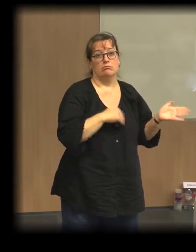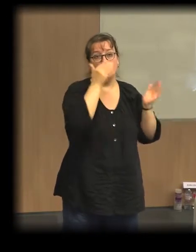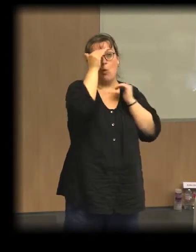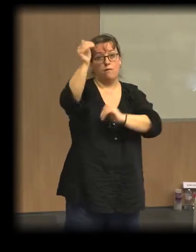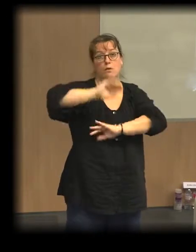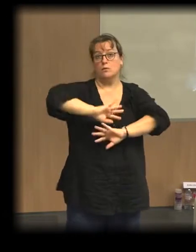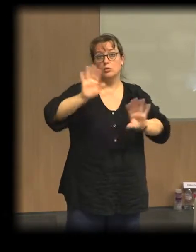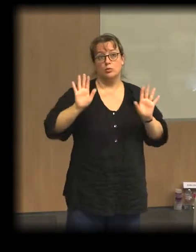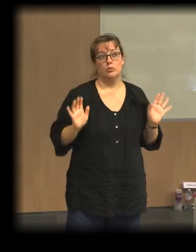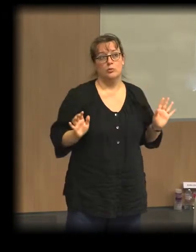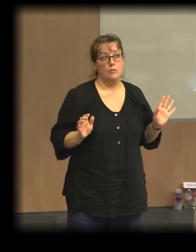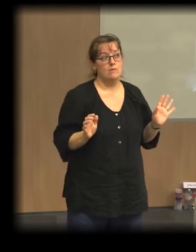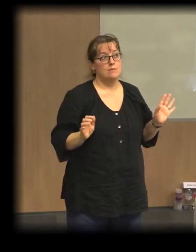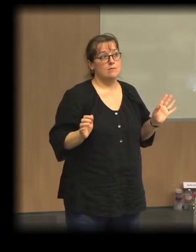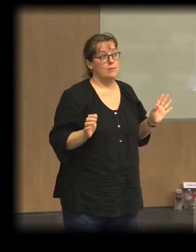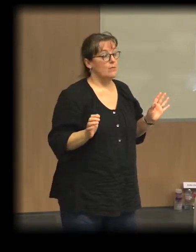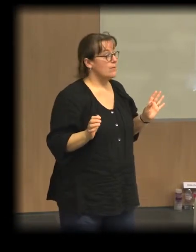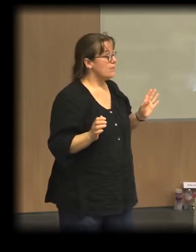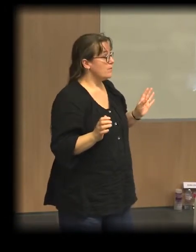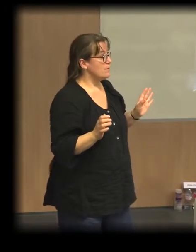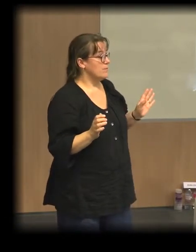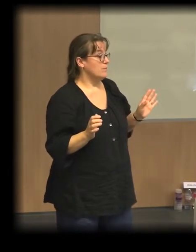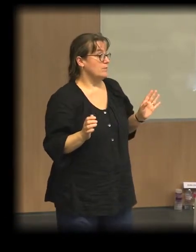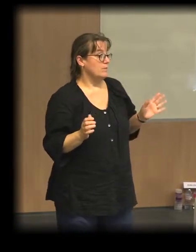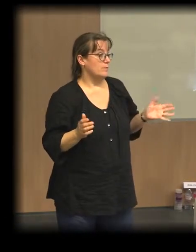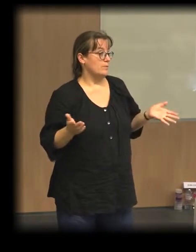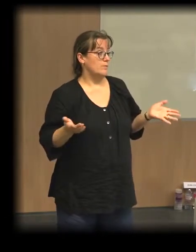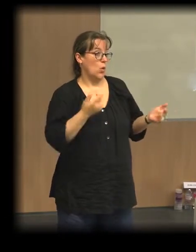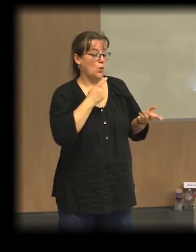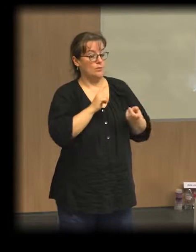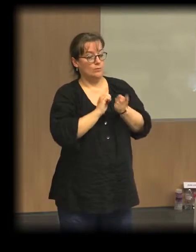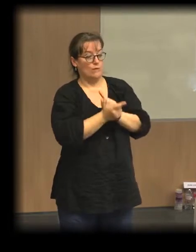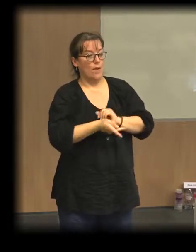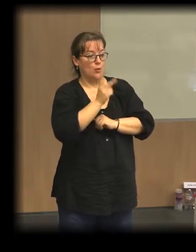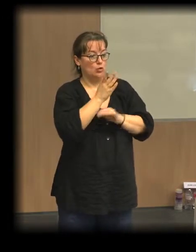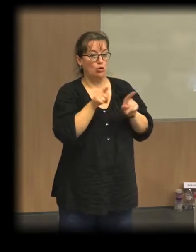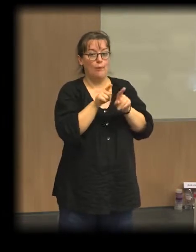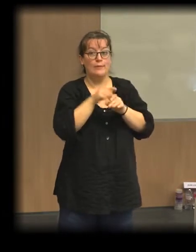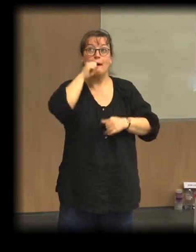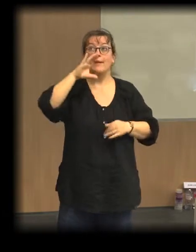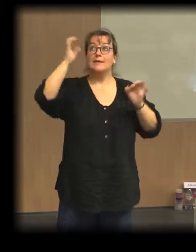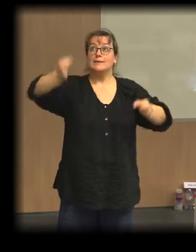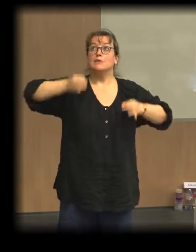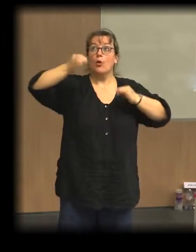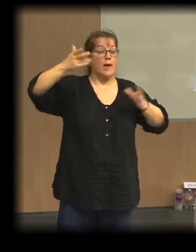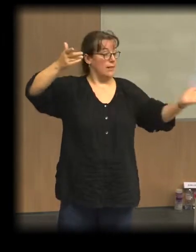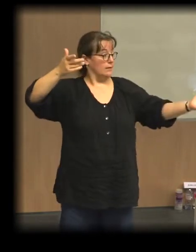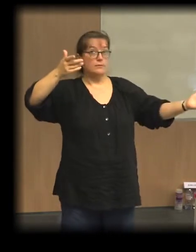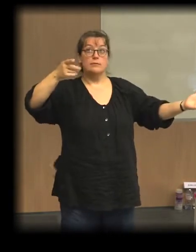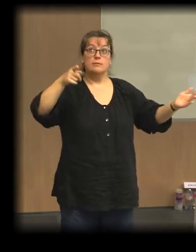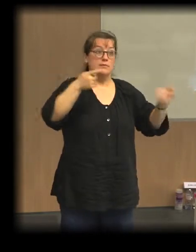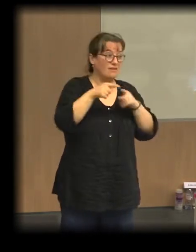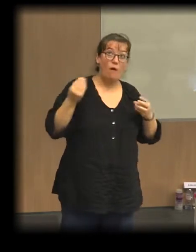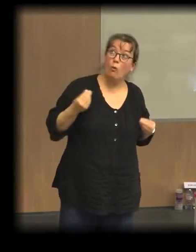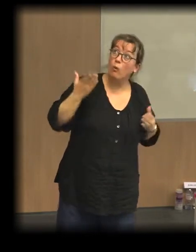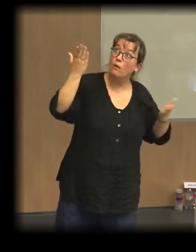la faire finalement converger avec un modèle dominant qui justement est un modèle qui